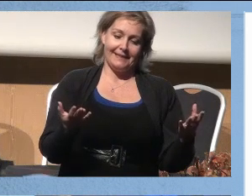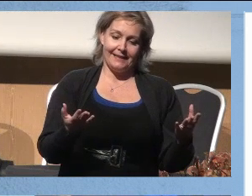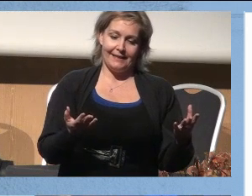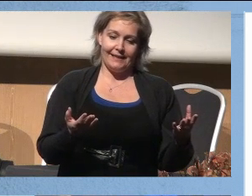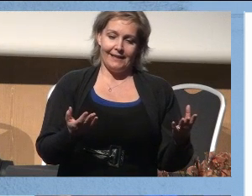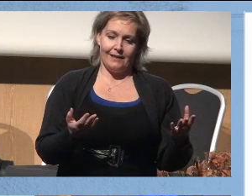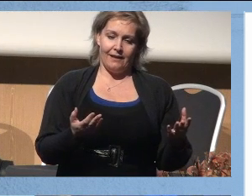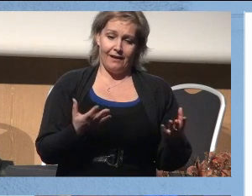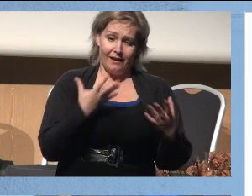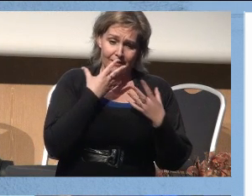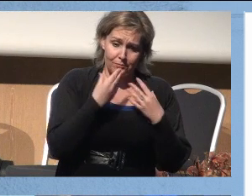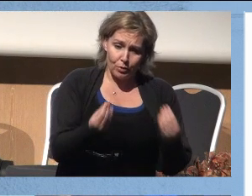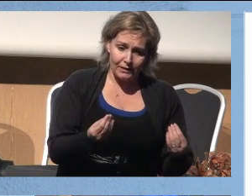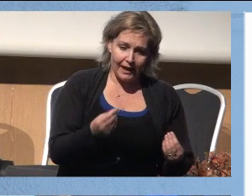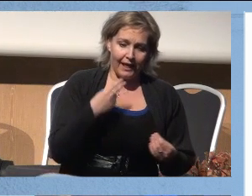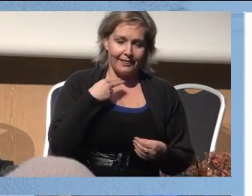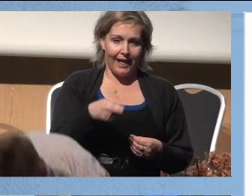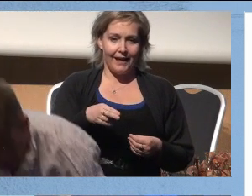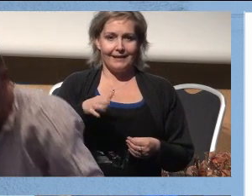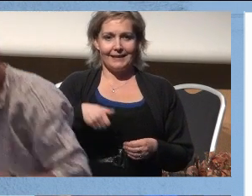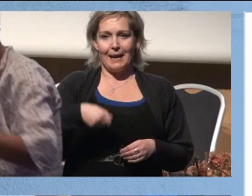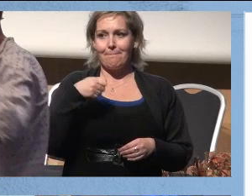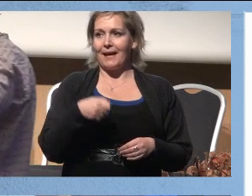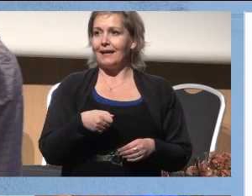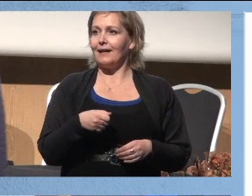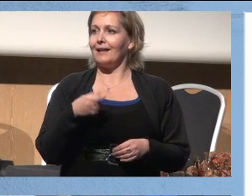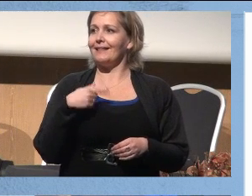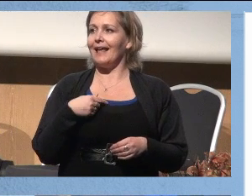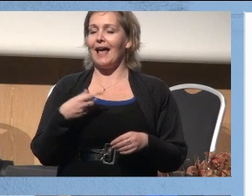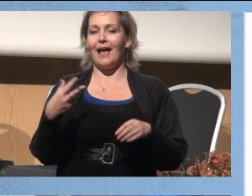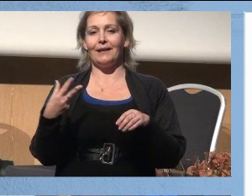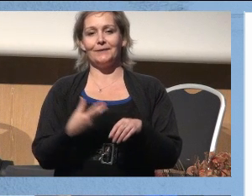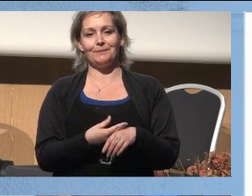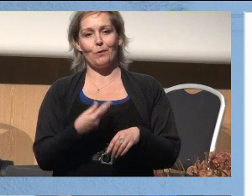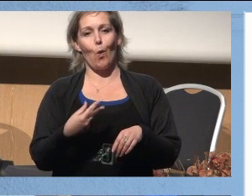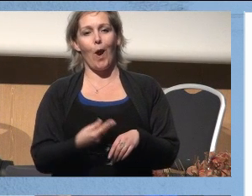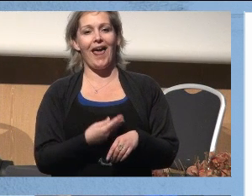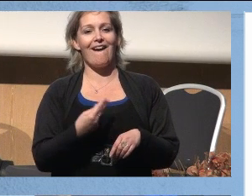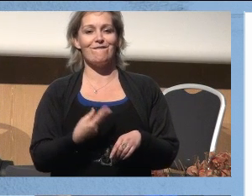Har den blitt borte? Nei, der er den i Bergen. Det er nemlig Ullevåld-trusa.